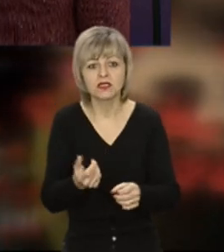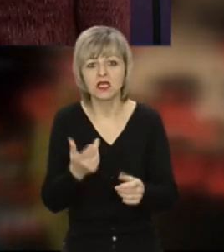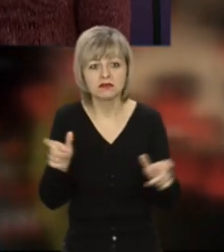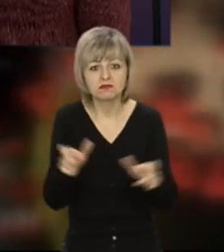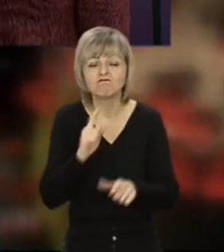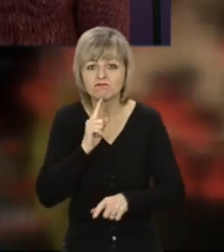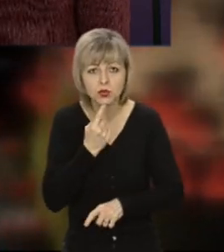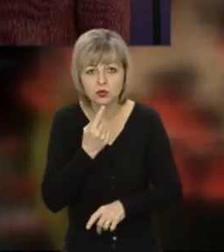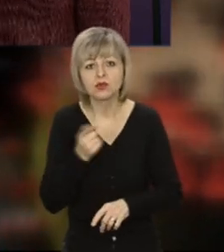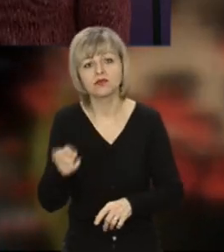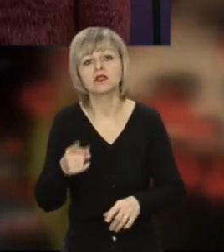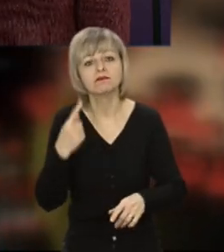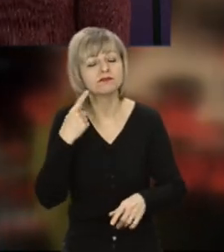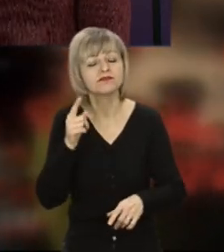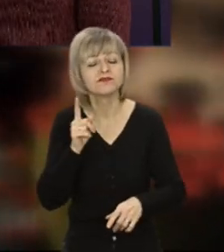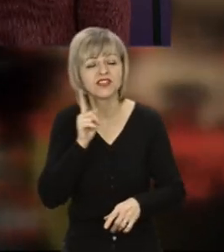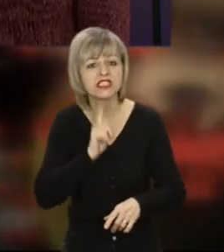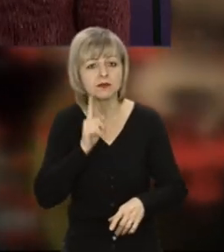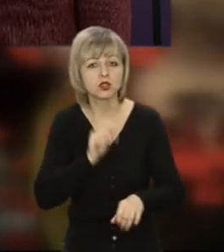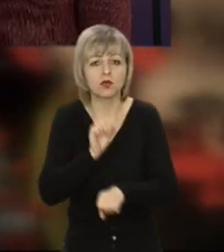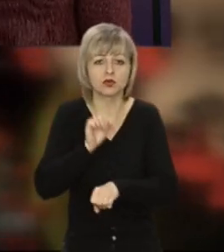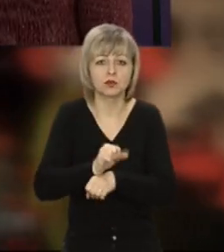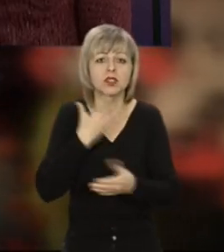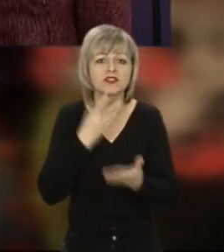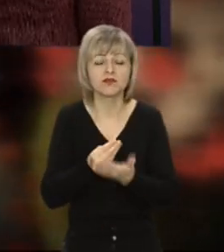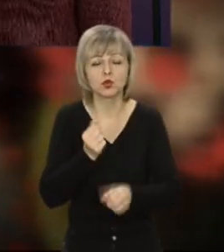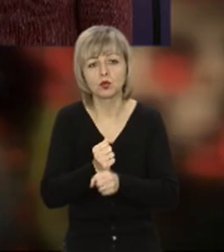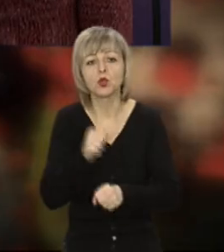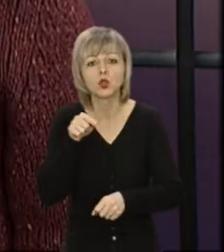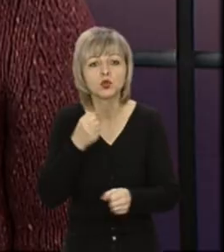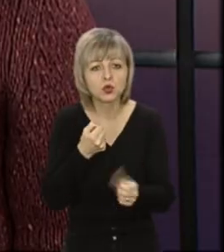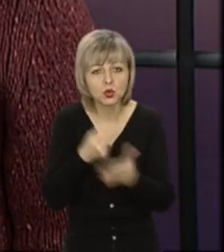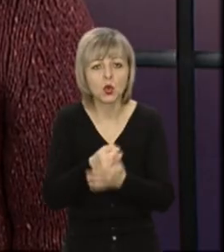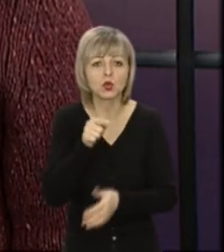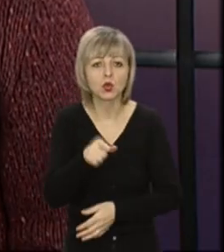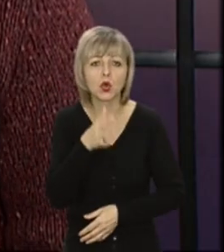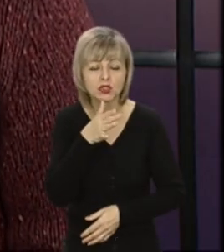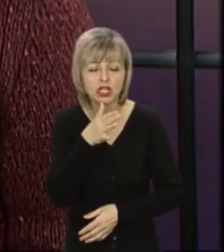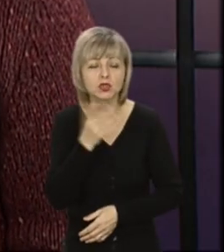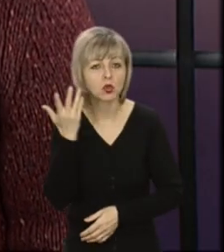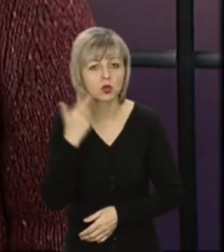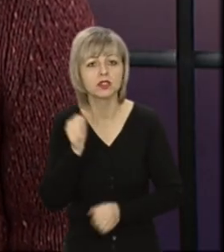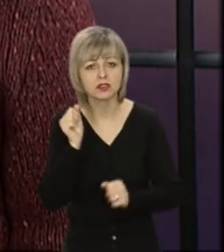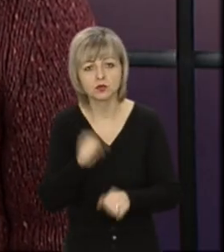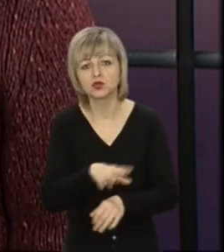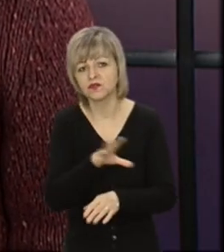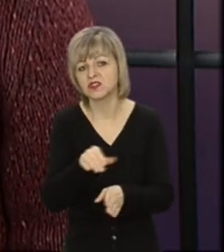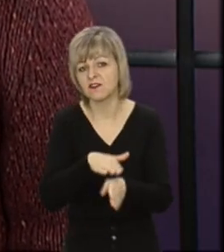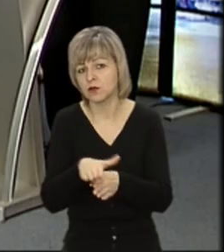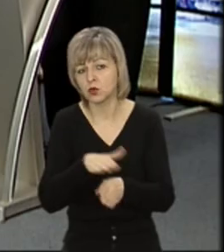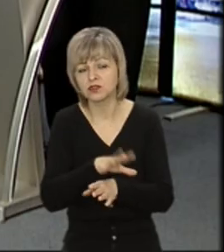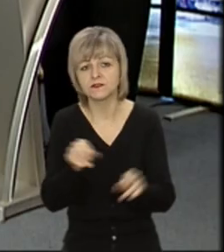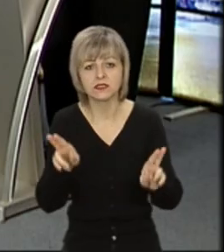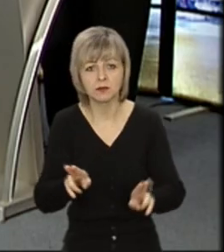вони приймають рішення тимчасово припинити свою діяльність до того часу, коли вони зможуть дотриматись і виконати всі